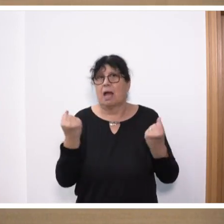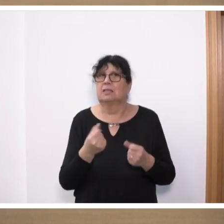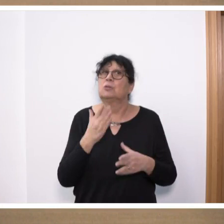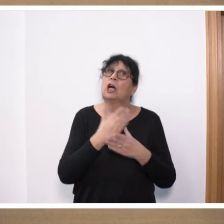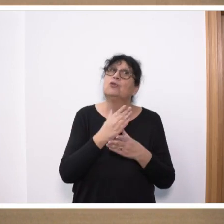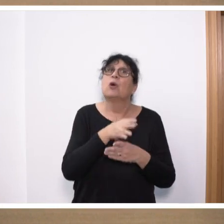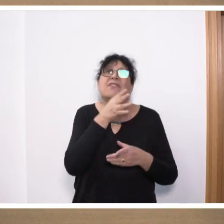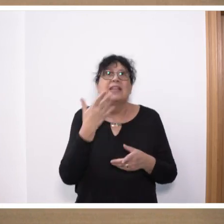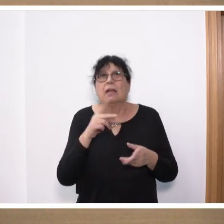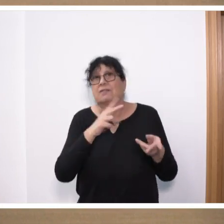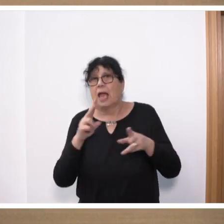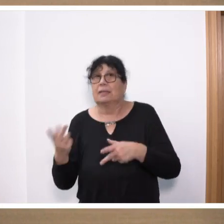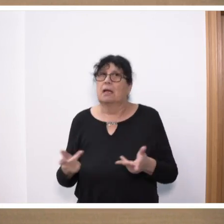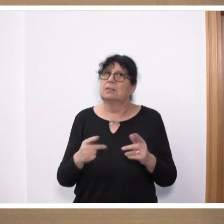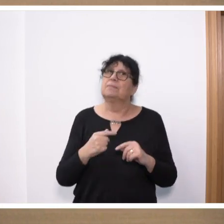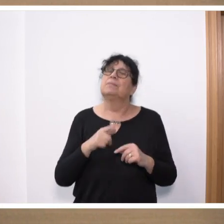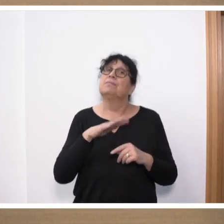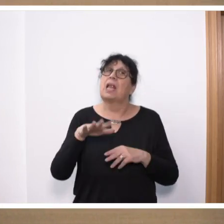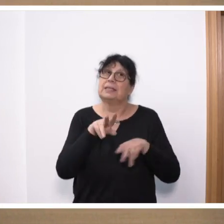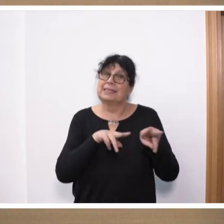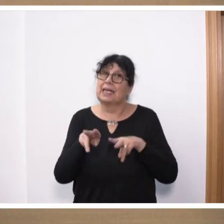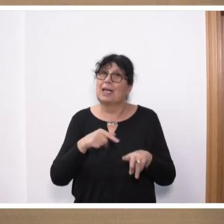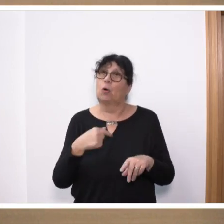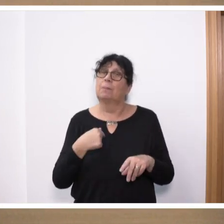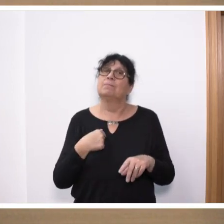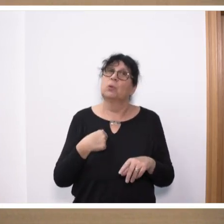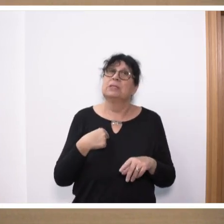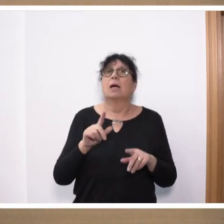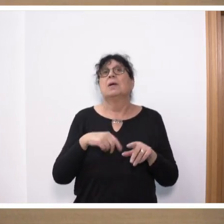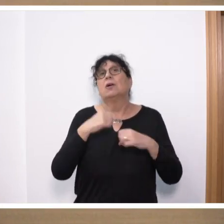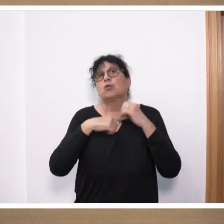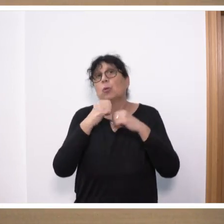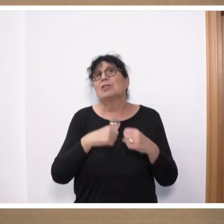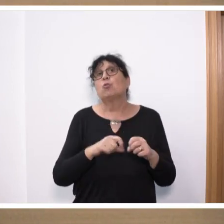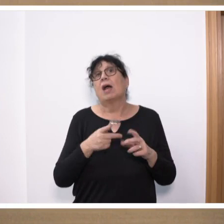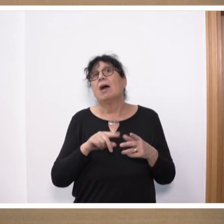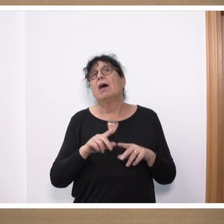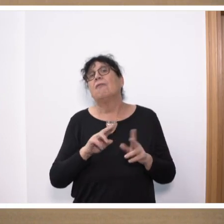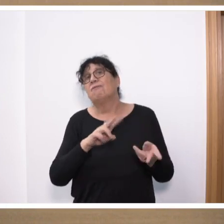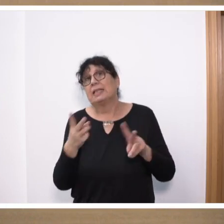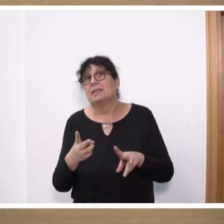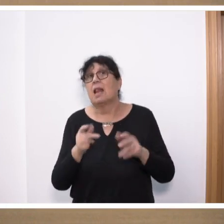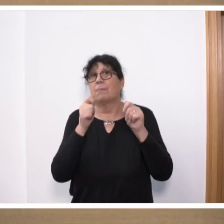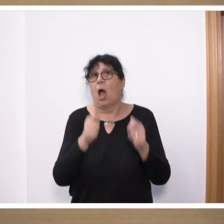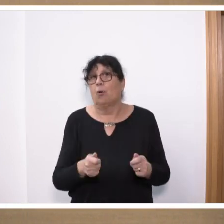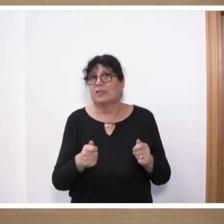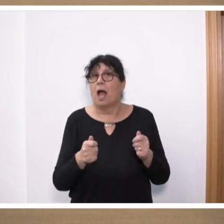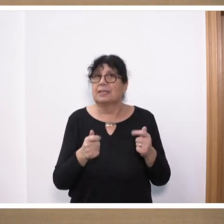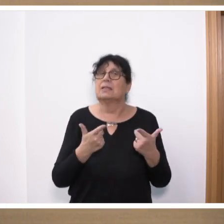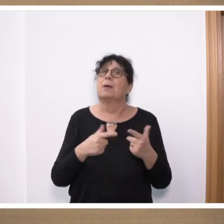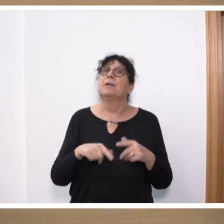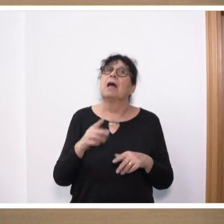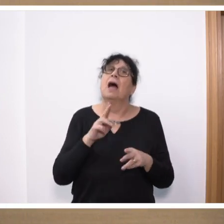Weg gebracht worden. Die Landesregierung hat mit unserem Strukturwandelbeauftragten Dr. Frank Nägele zusammen mit der IHK, mit der